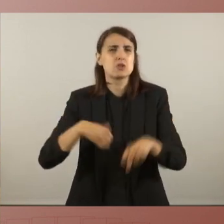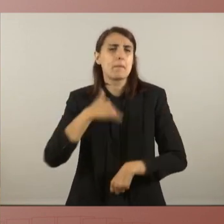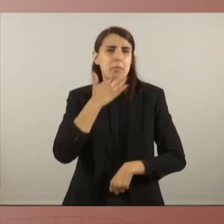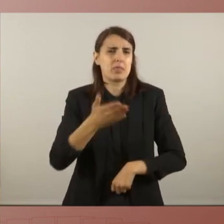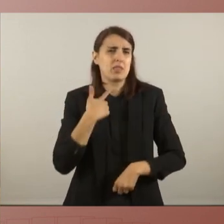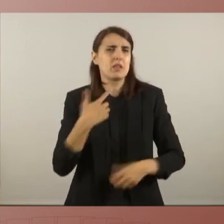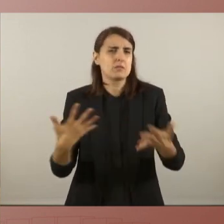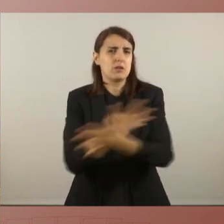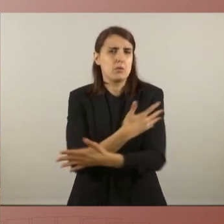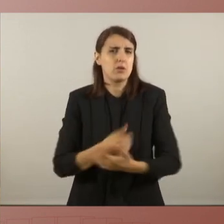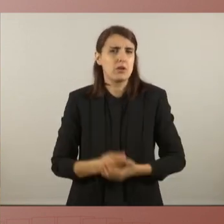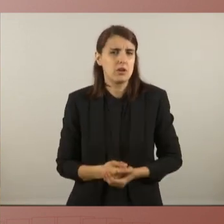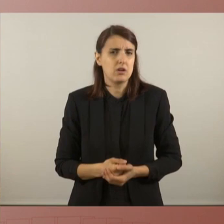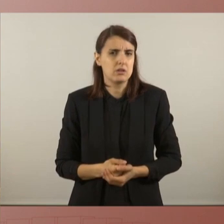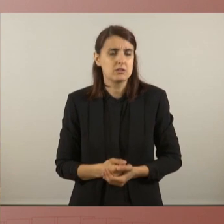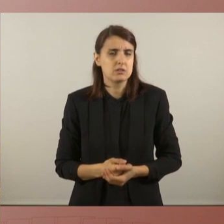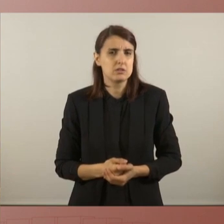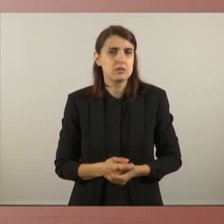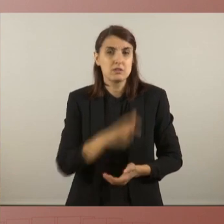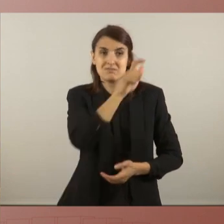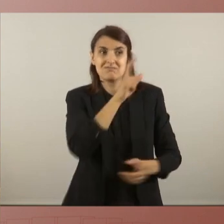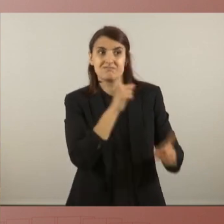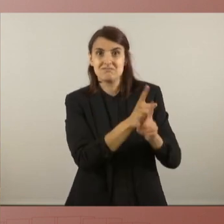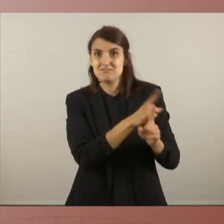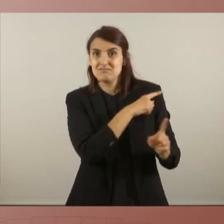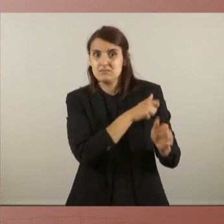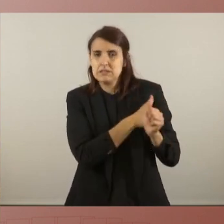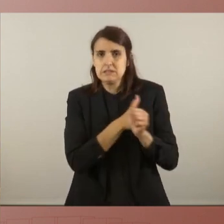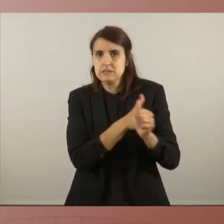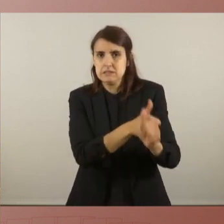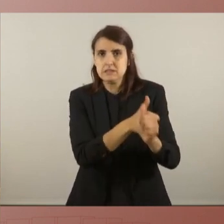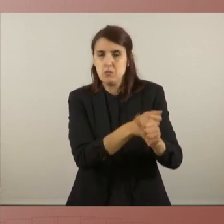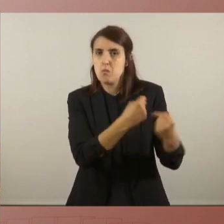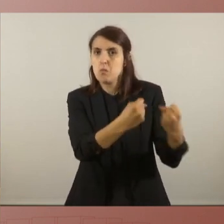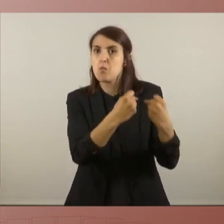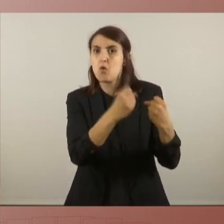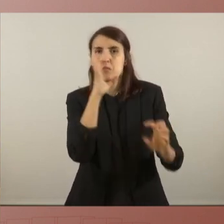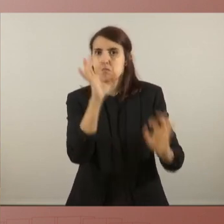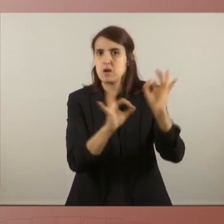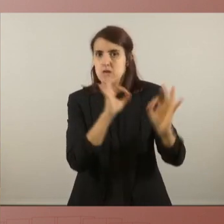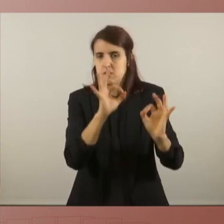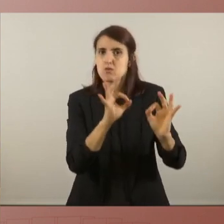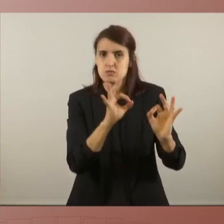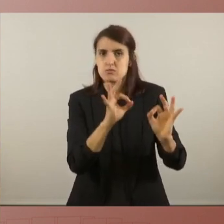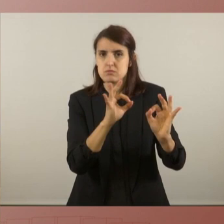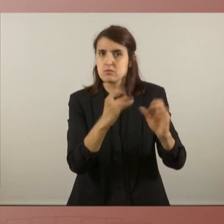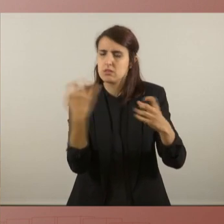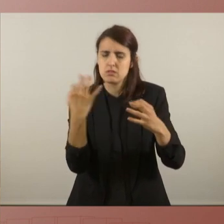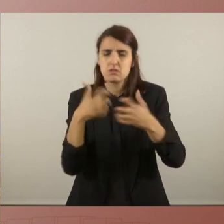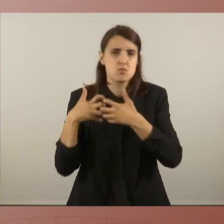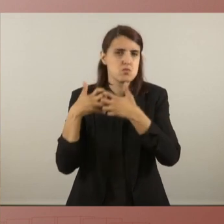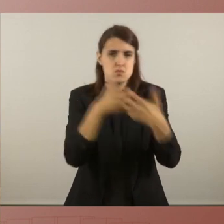L'enemic que ens assetja és molt poderós i perillós i cal combatre'l,